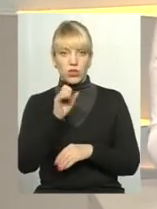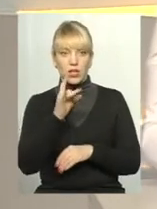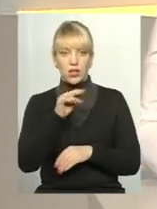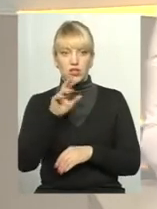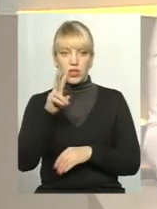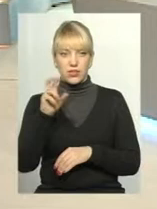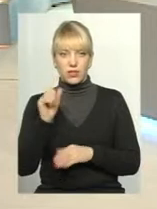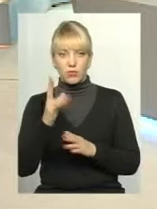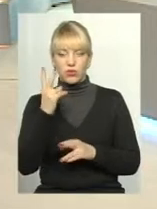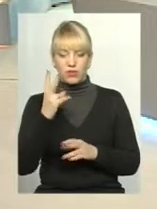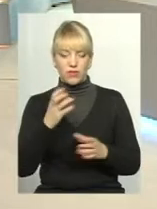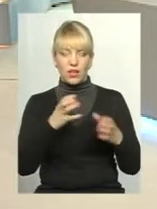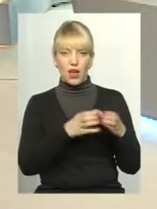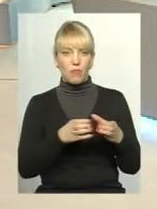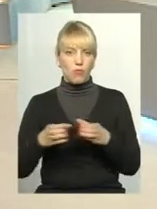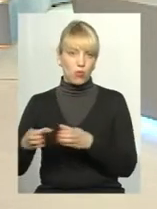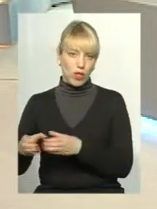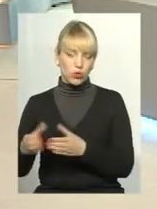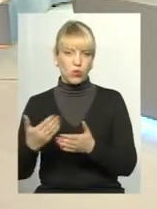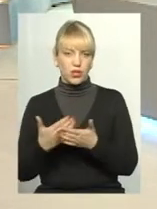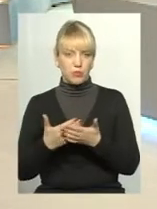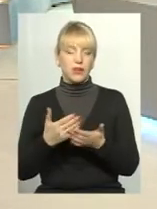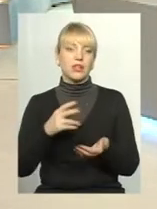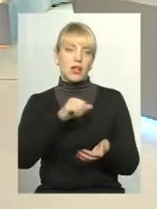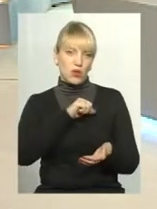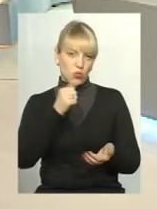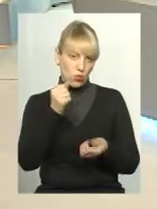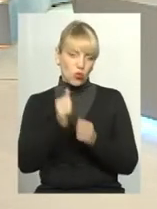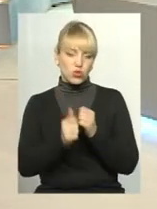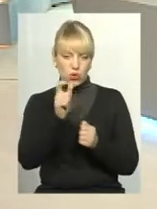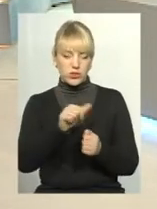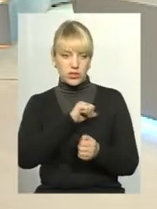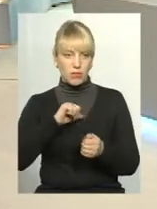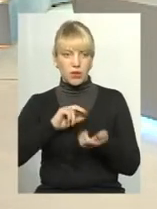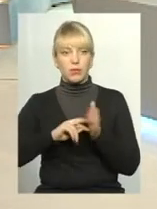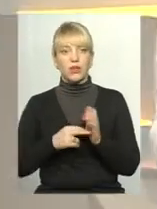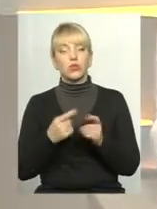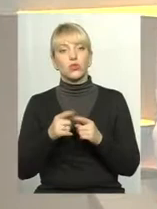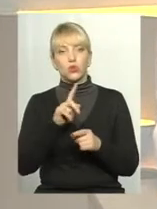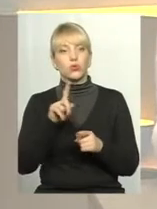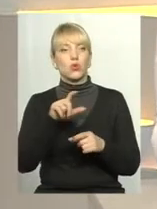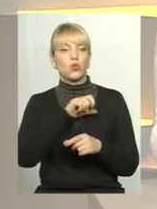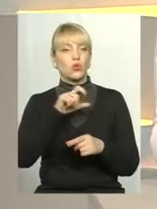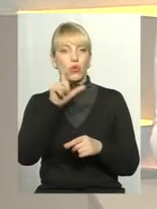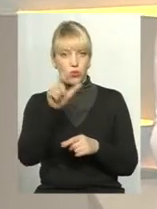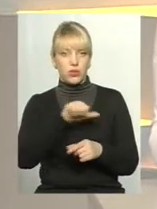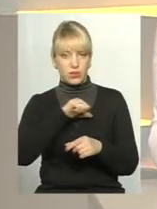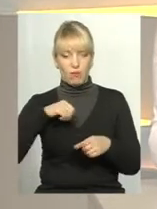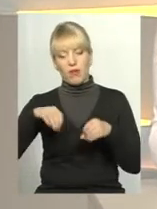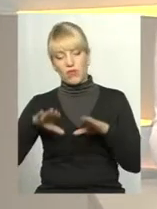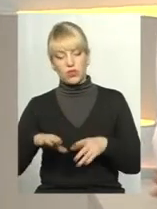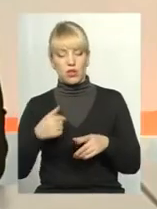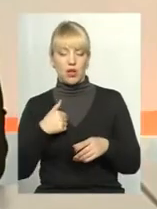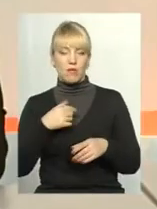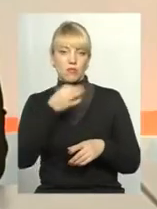дві амбулаторії. Кожна людина сама, ну, планується, так? Ми сьогодні про це говорили. То людина сама свою вирішить, в мені йти до цього